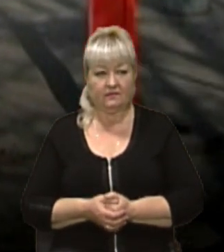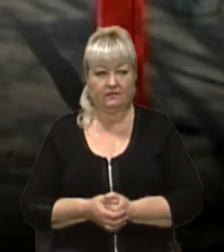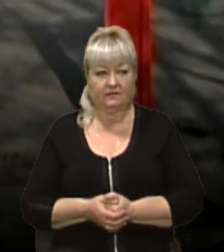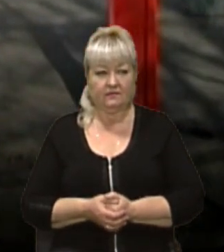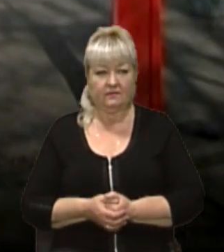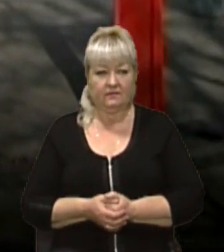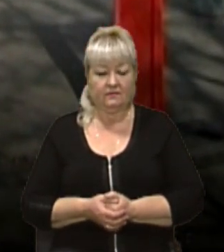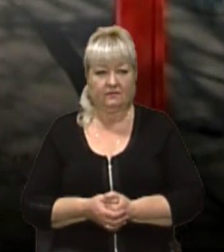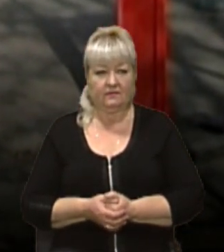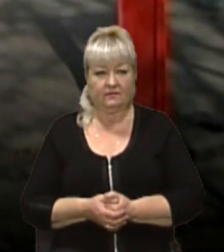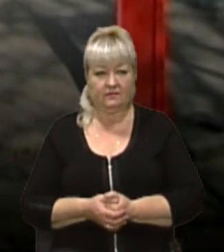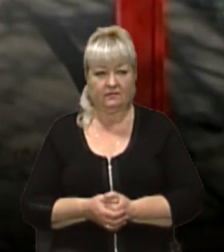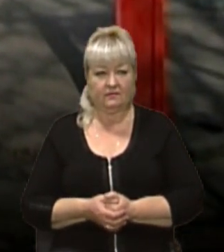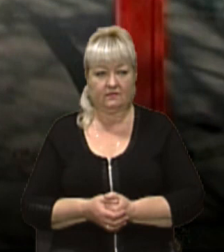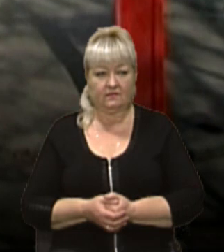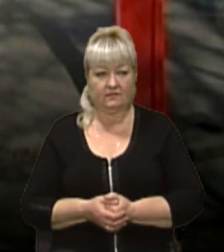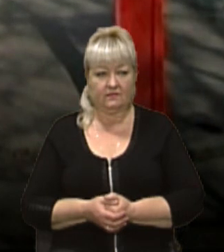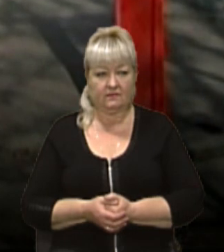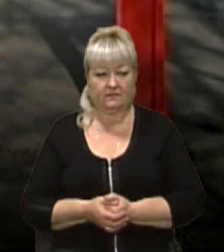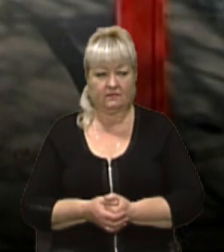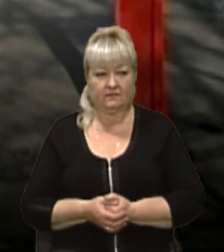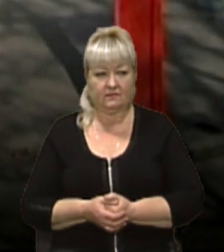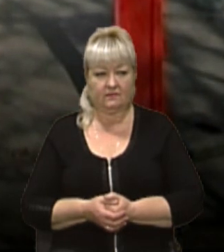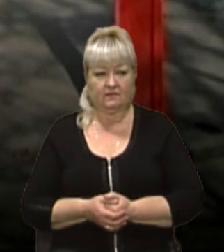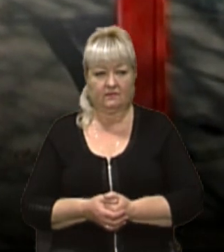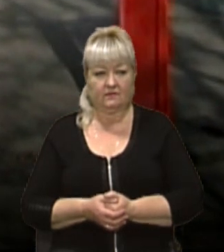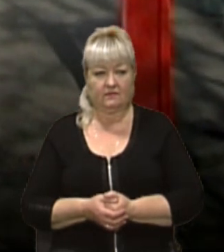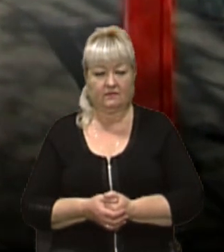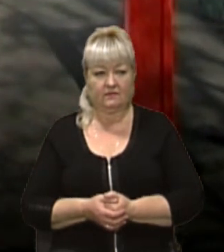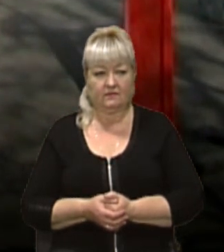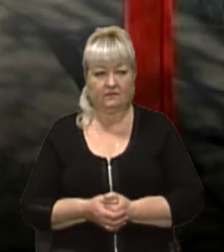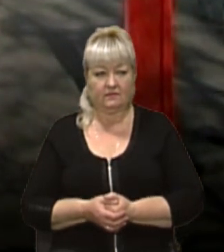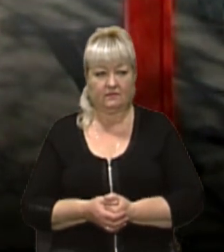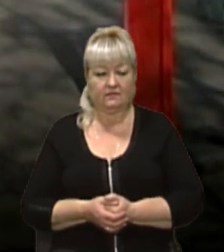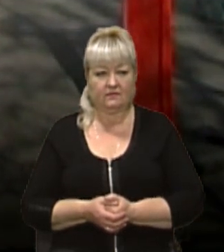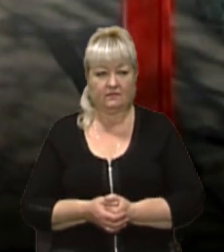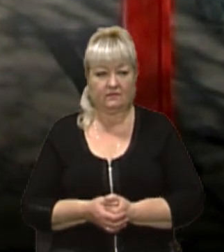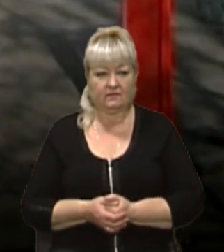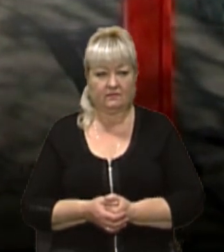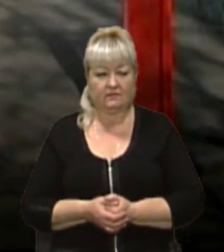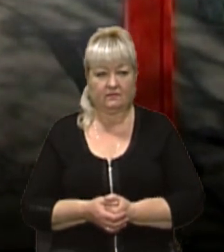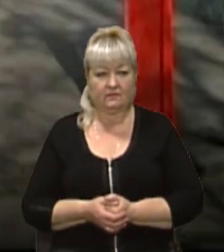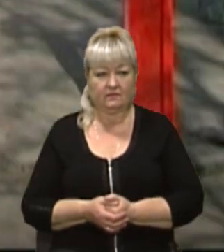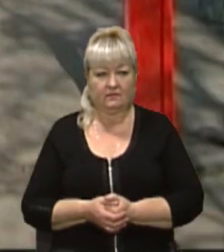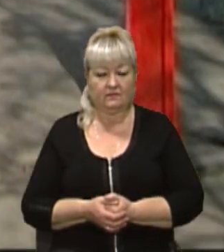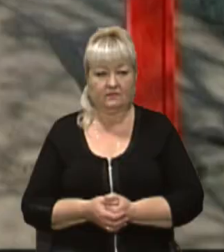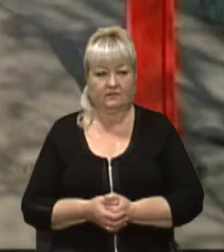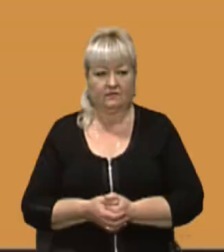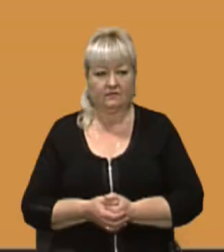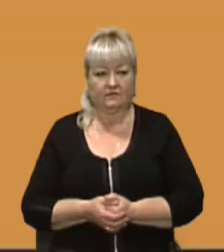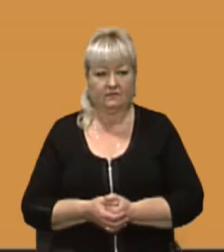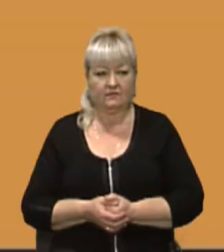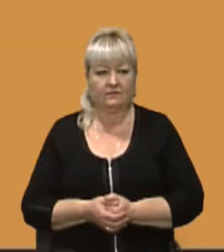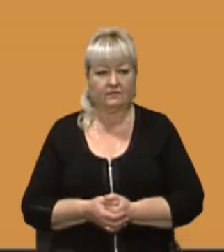в першу чергу каналізації, водопроводу, заключення газопроводів,